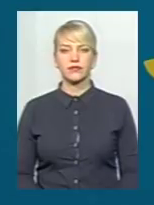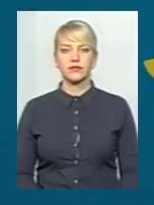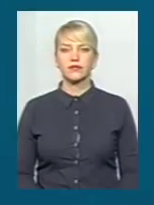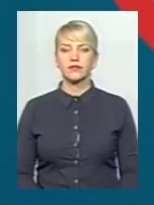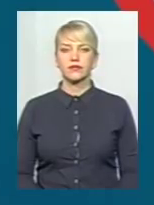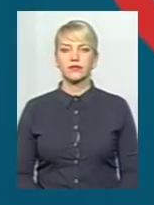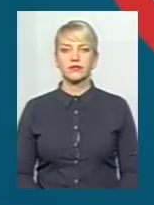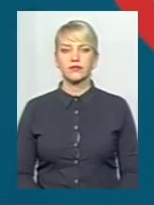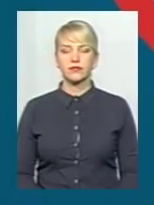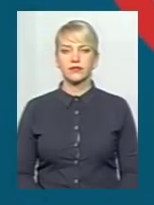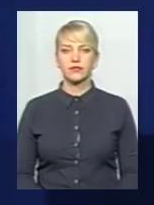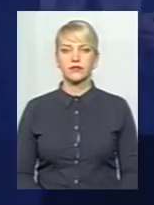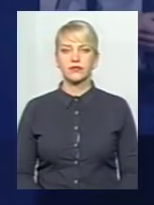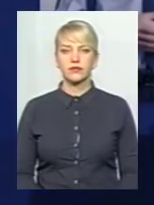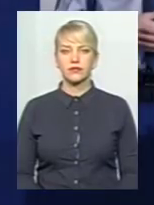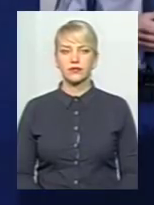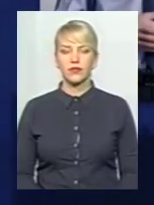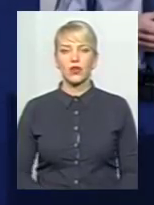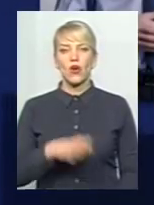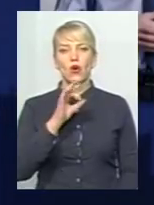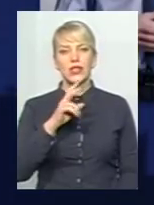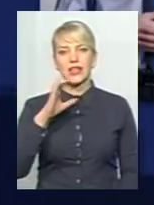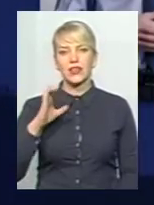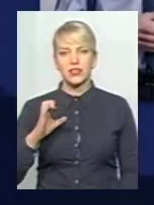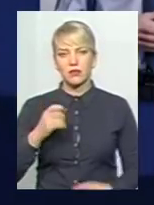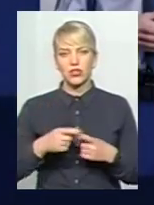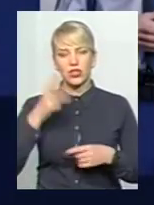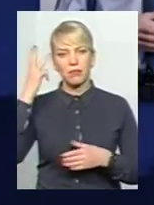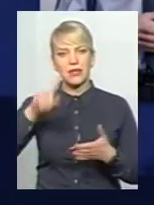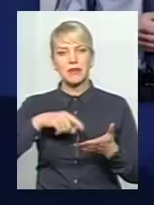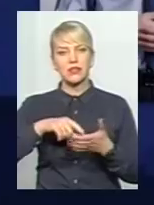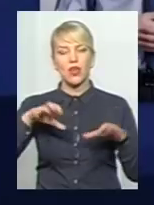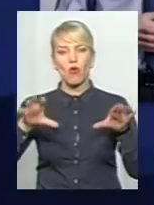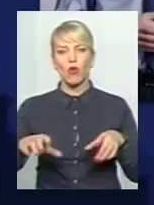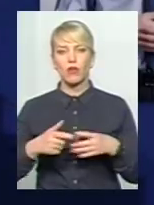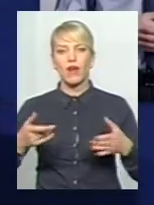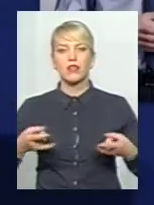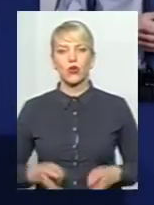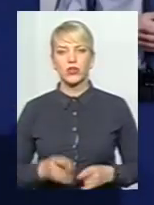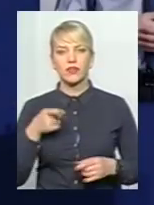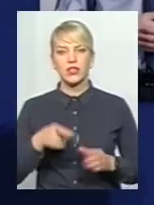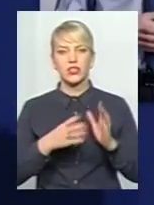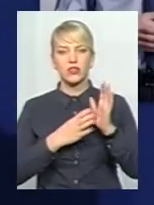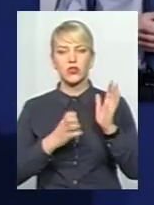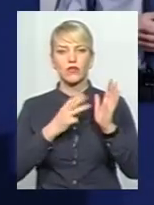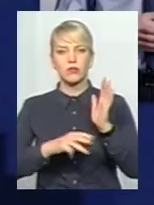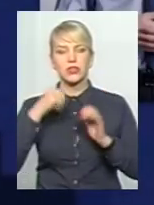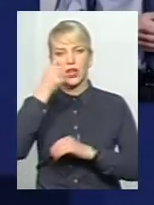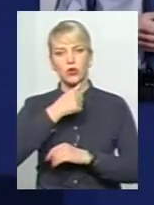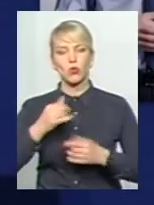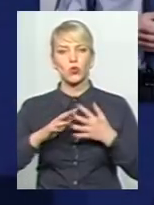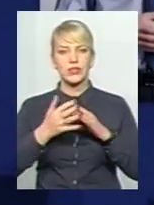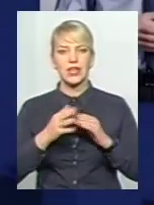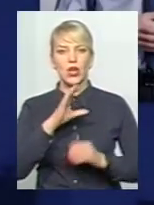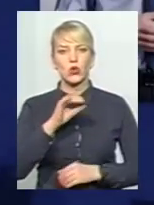Музика Олександр Семчишин, Хмельницький міський голова, народився в 1980 році. У